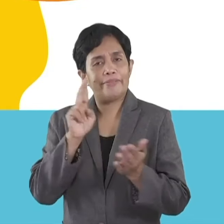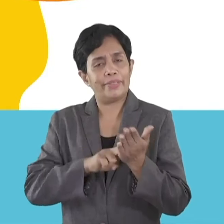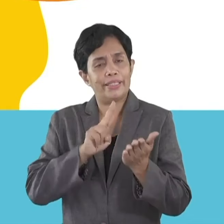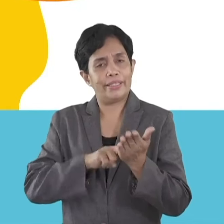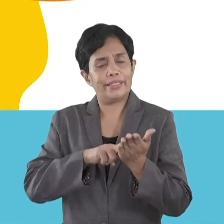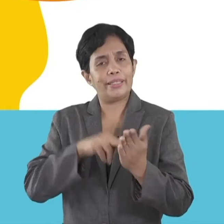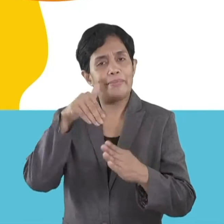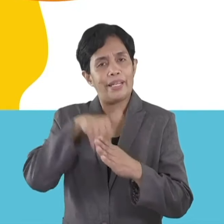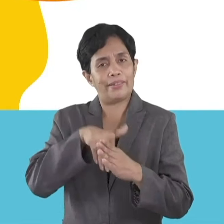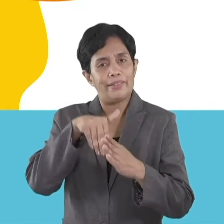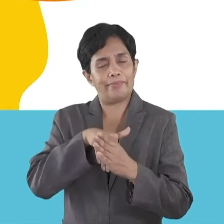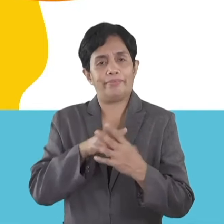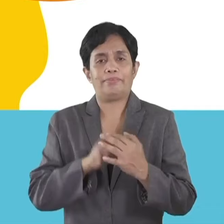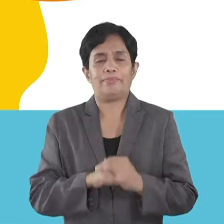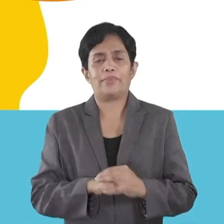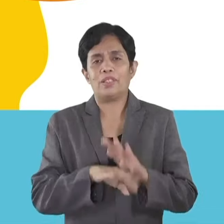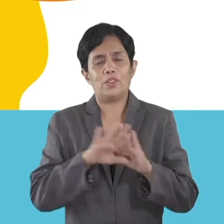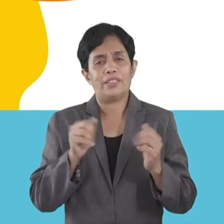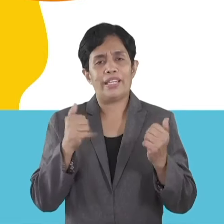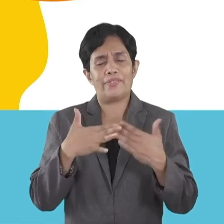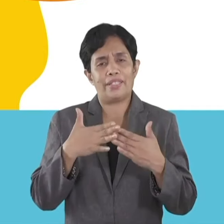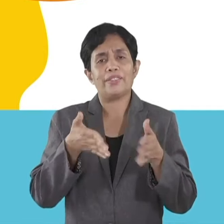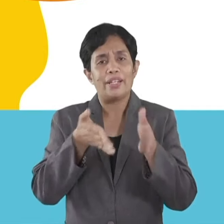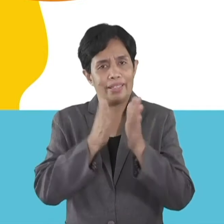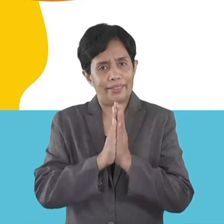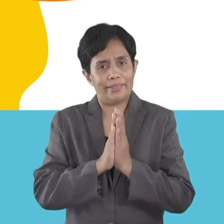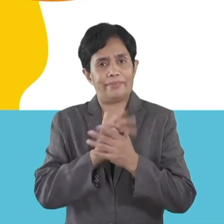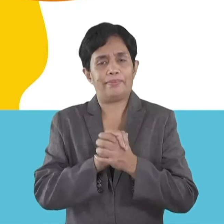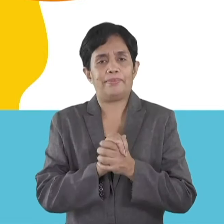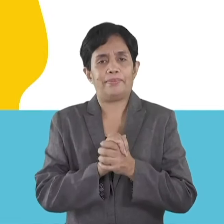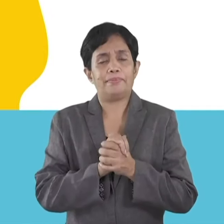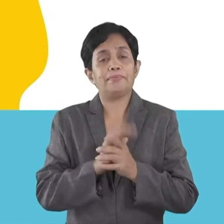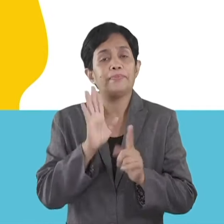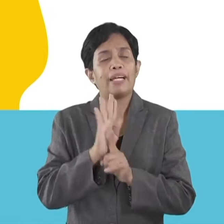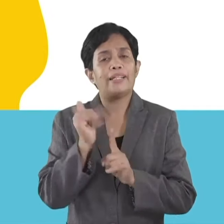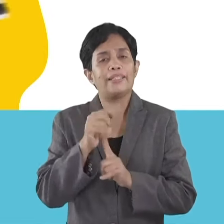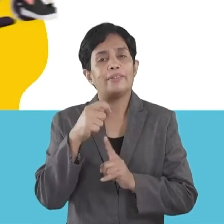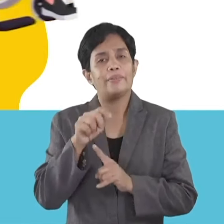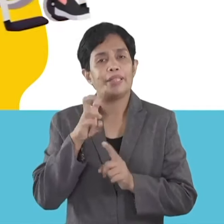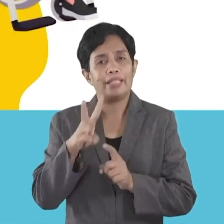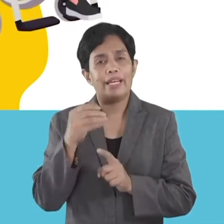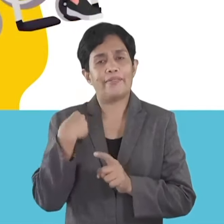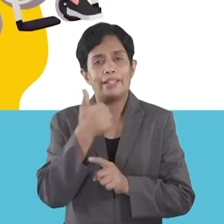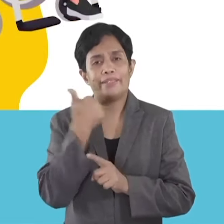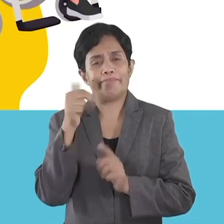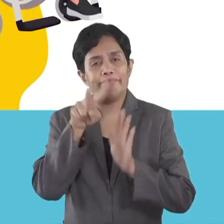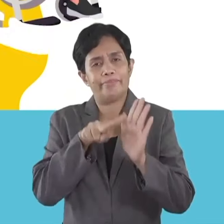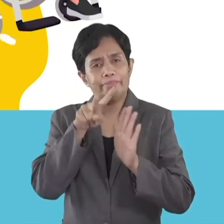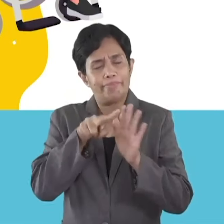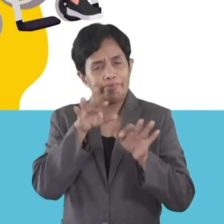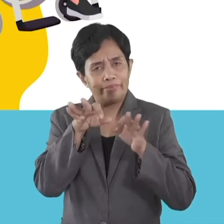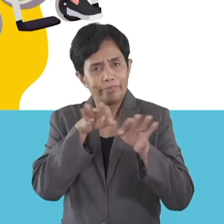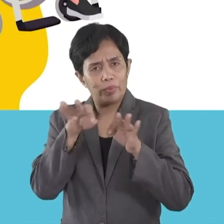kinahanglang tabang sa pag-fillout sa balota. Ayaw kahadlok pagpangutanan. By the way, naamilaing